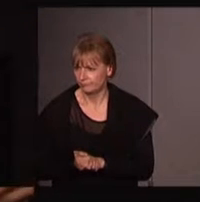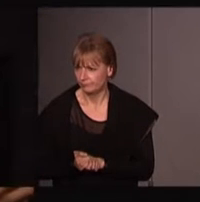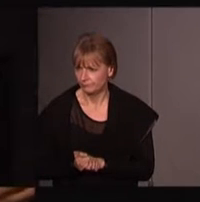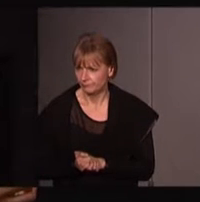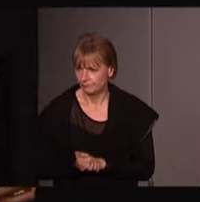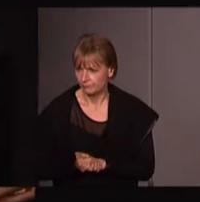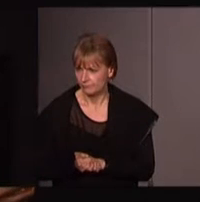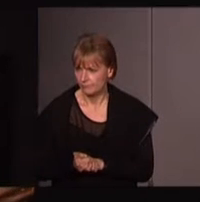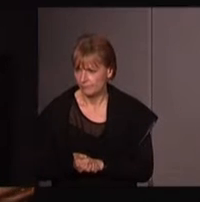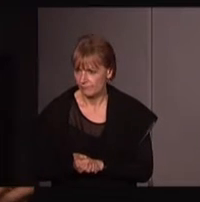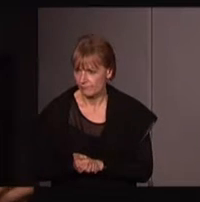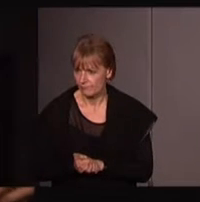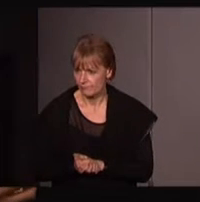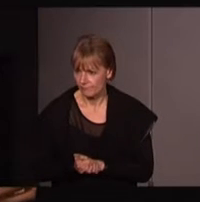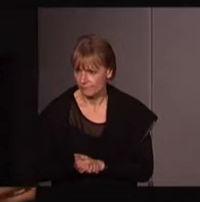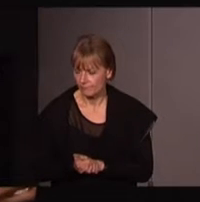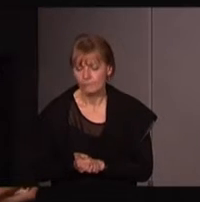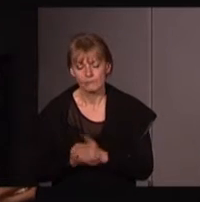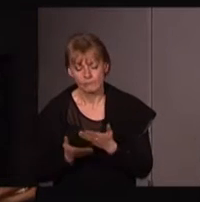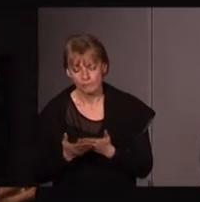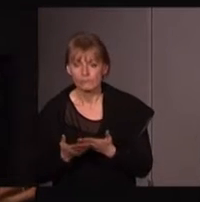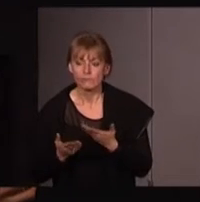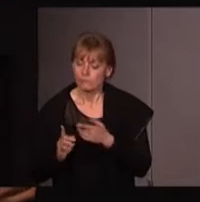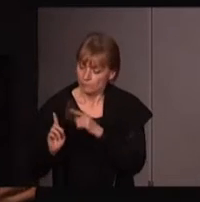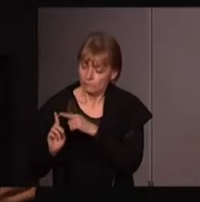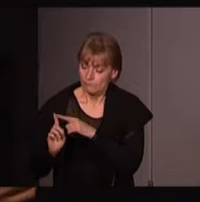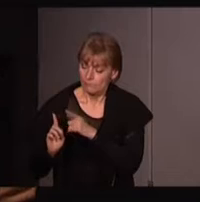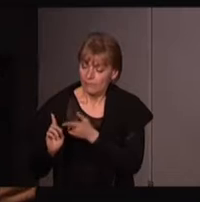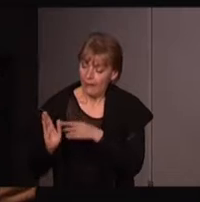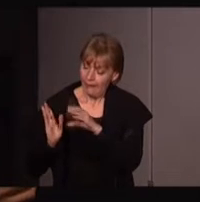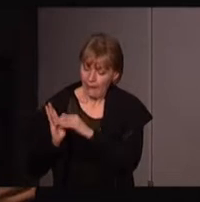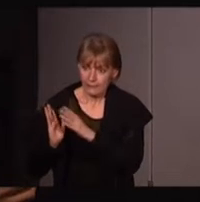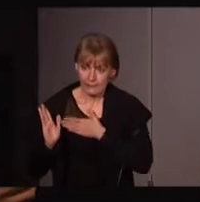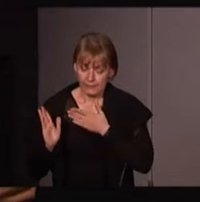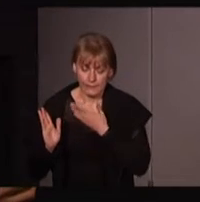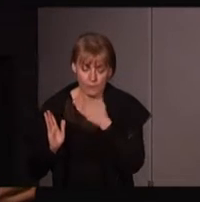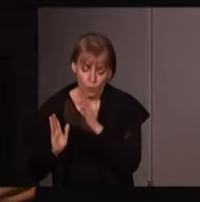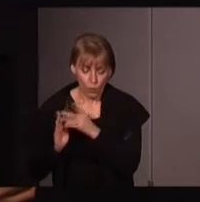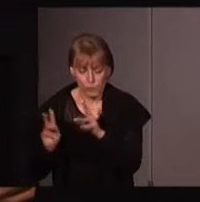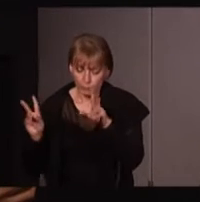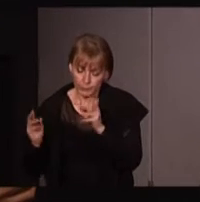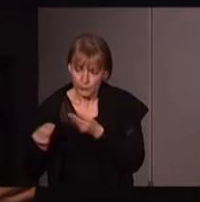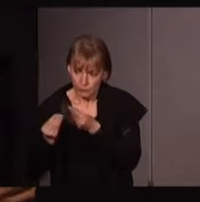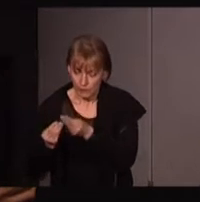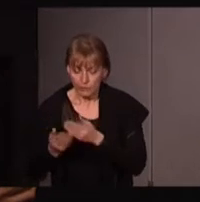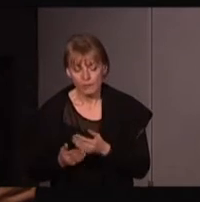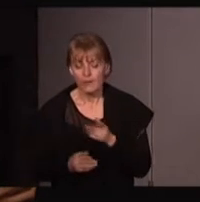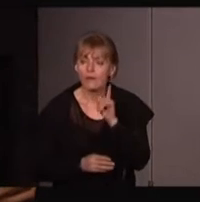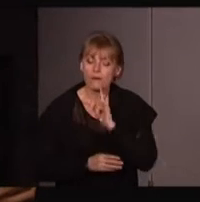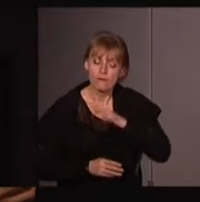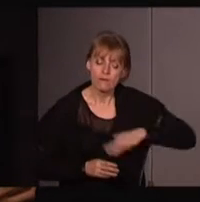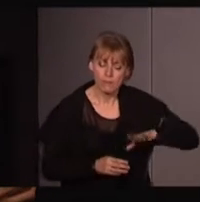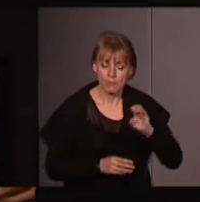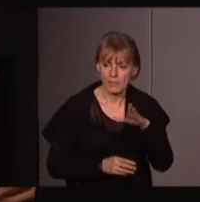autre petit extrait de King dans ce même article très intéressant et très important. Pour les écoféministes,